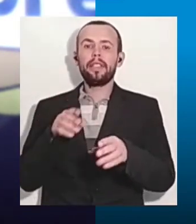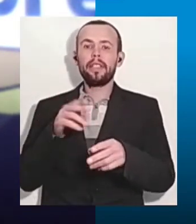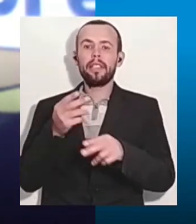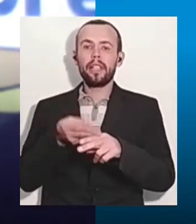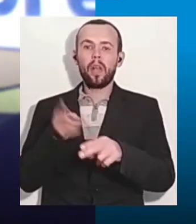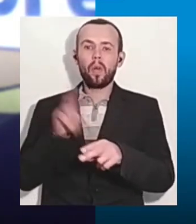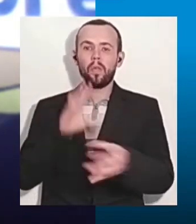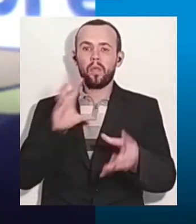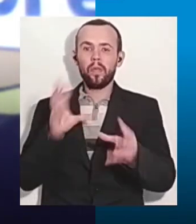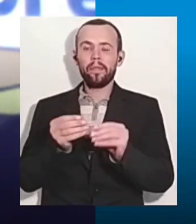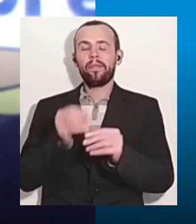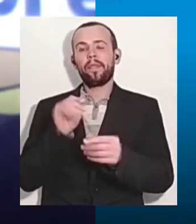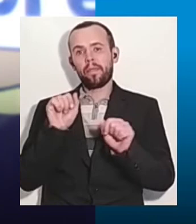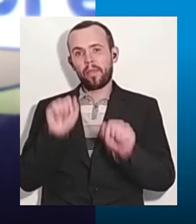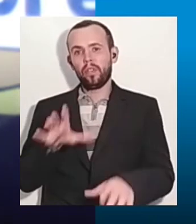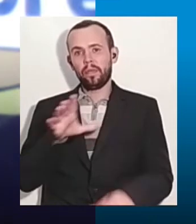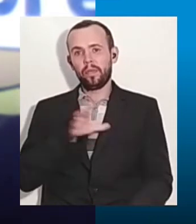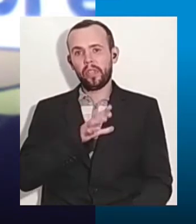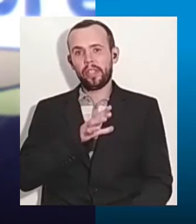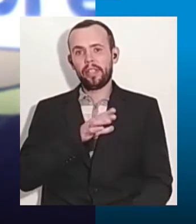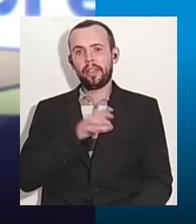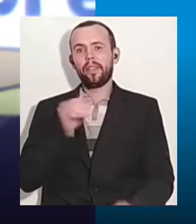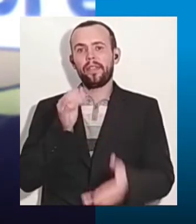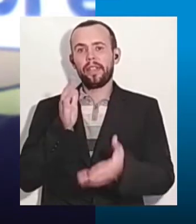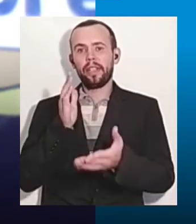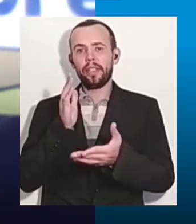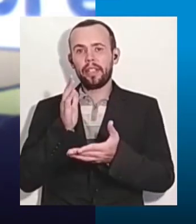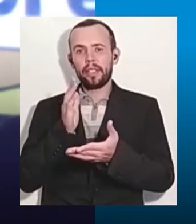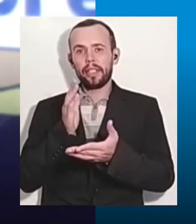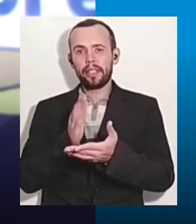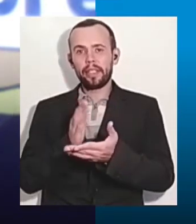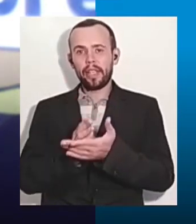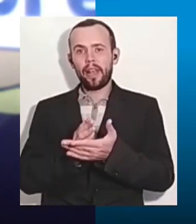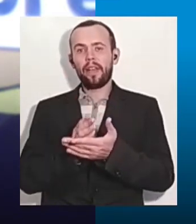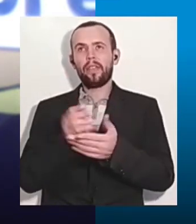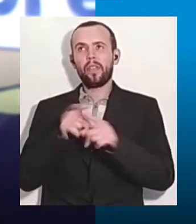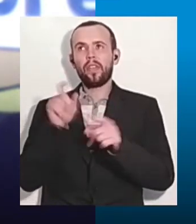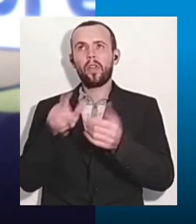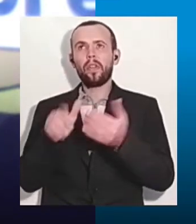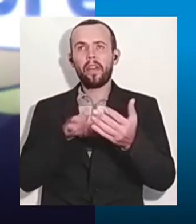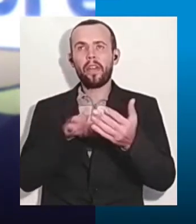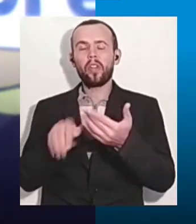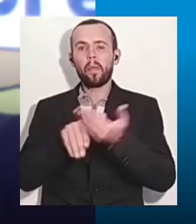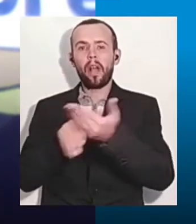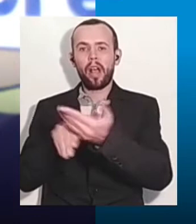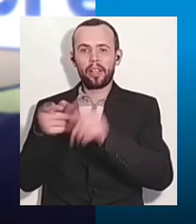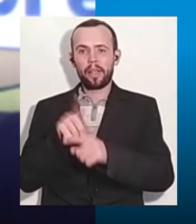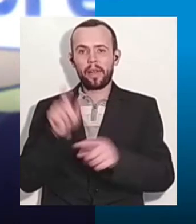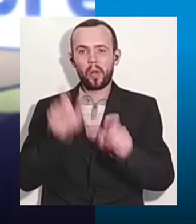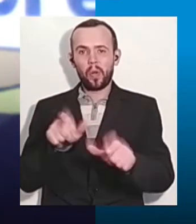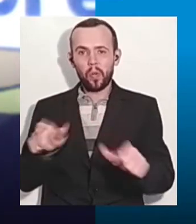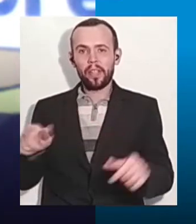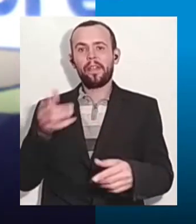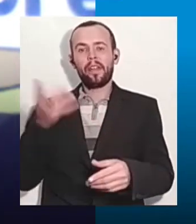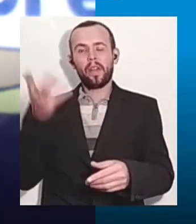заходи ніякі не допомагають, люди привертають до себе увагу,